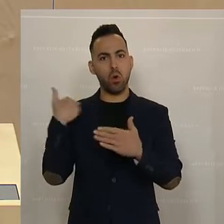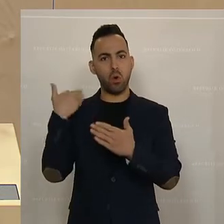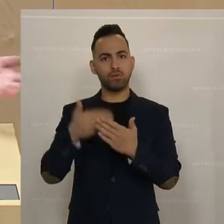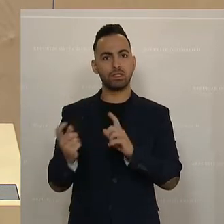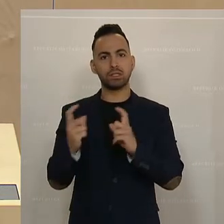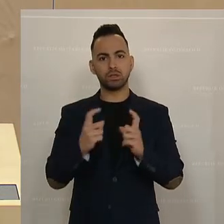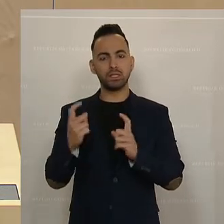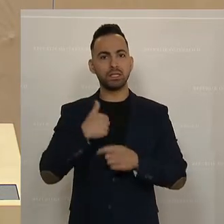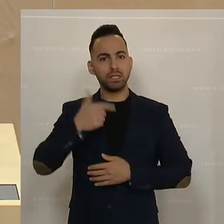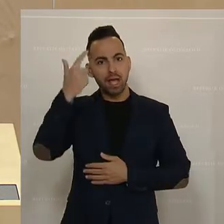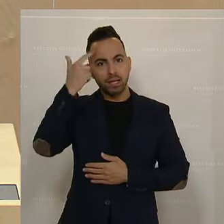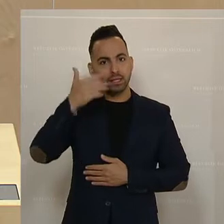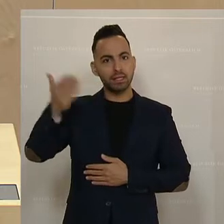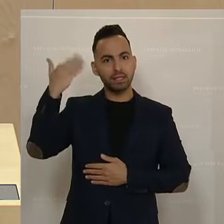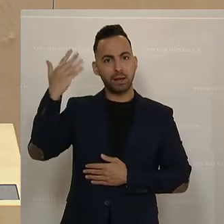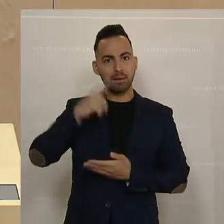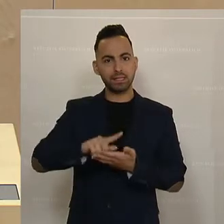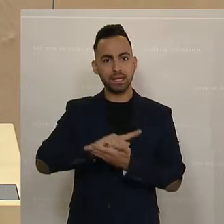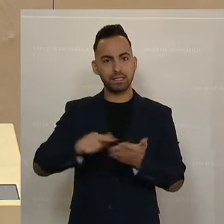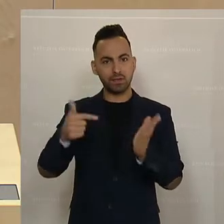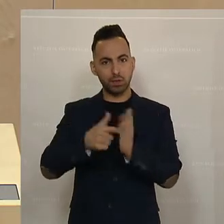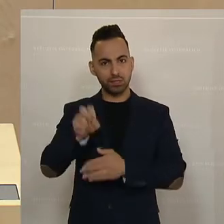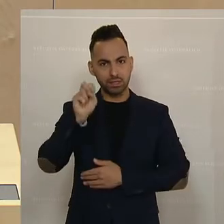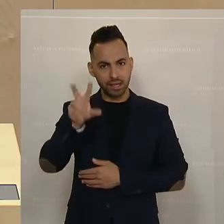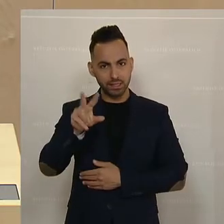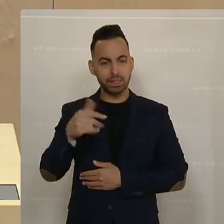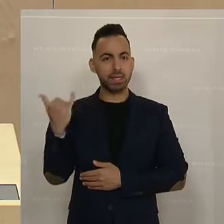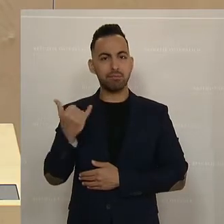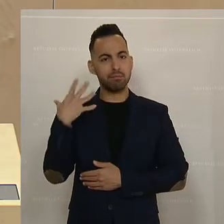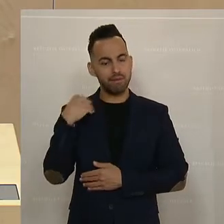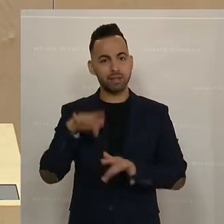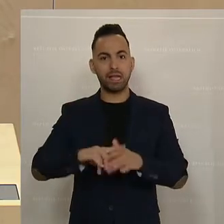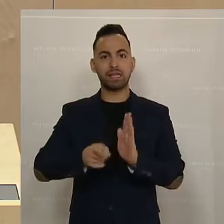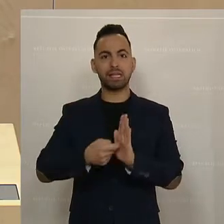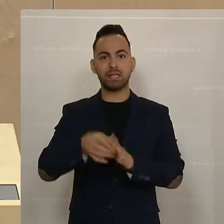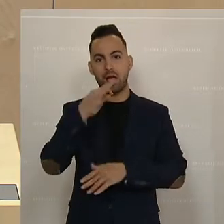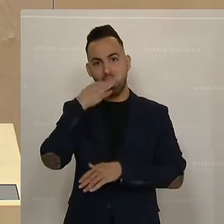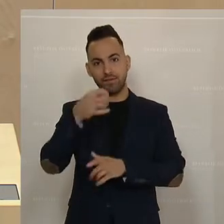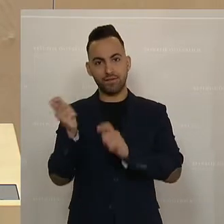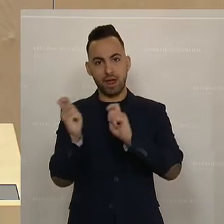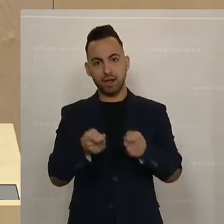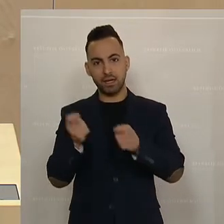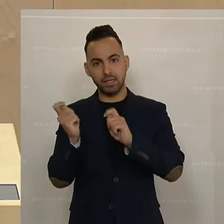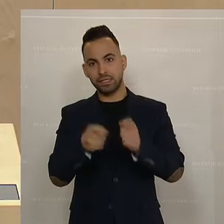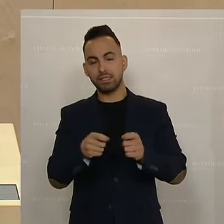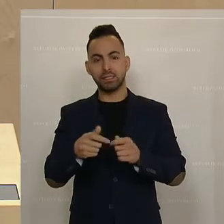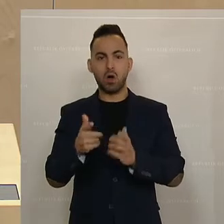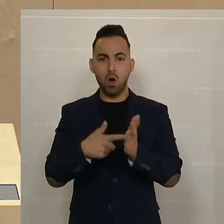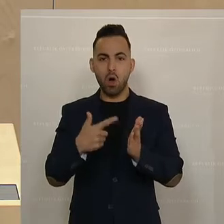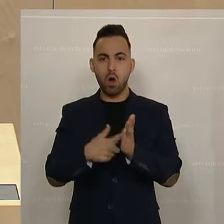erinnern an meine Zeit 2013, wir hatten immer wieder dringliche Anfragen eingebracht zu diesem Thema, dringliche Anträge.